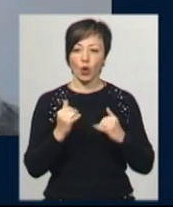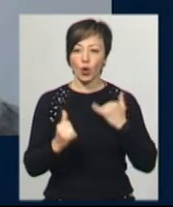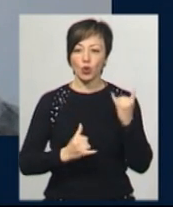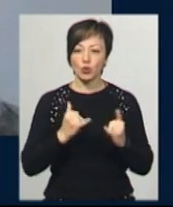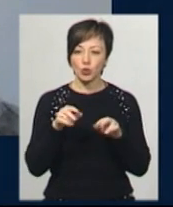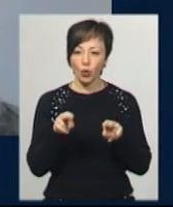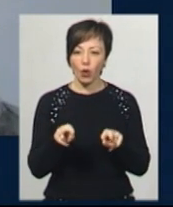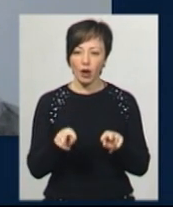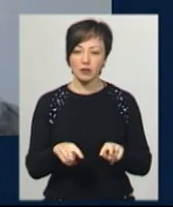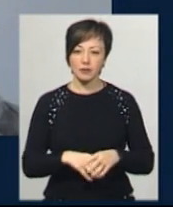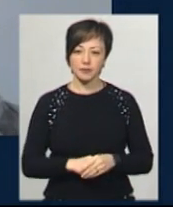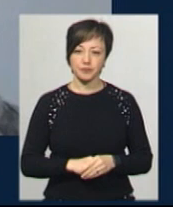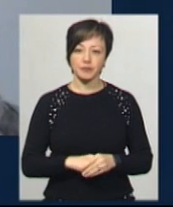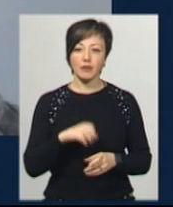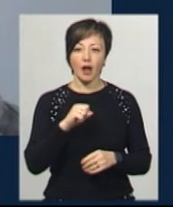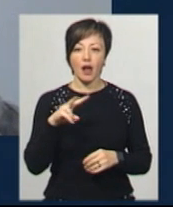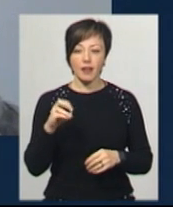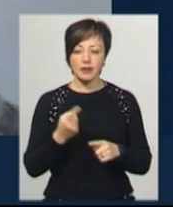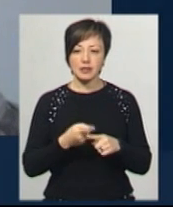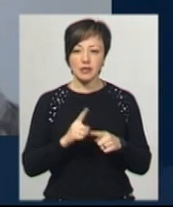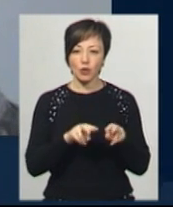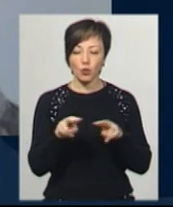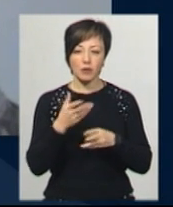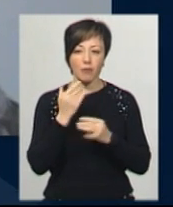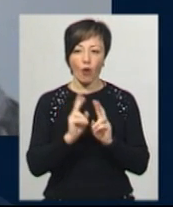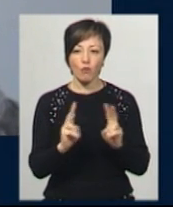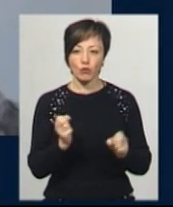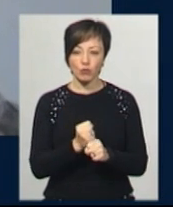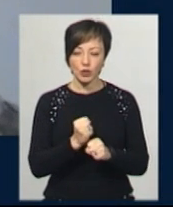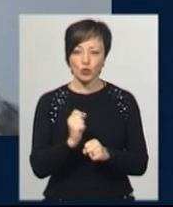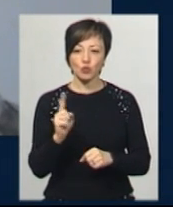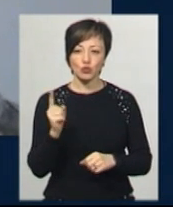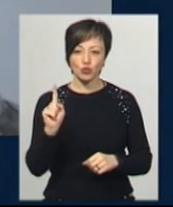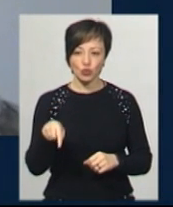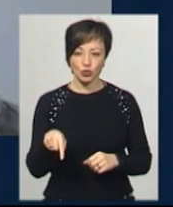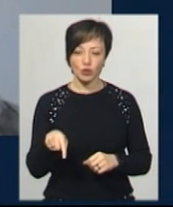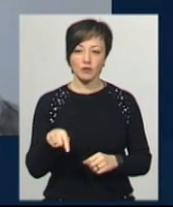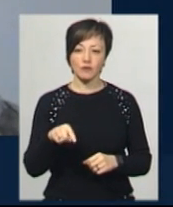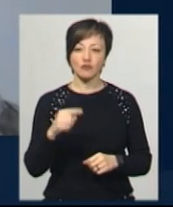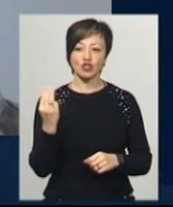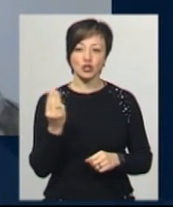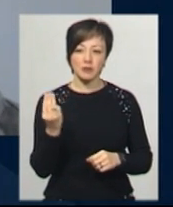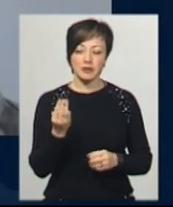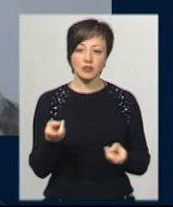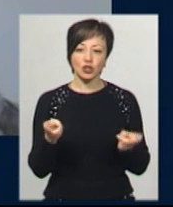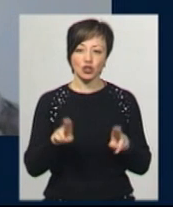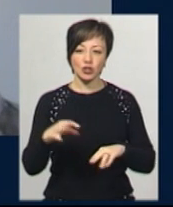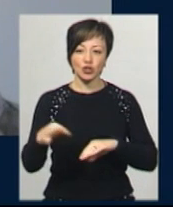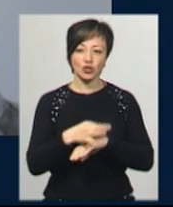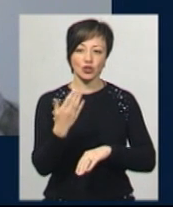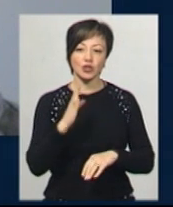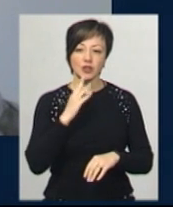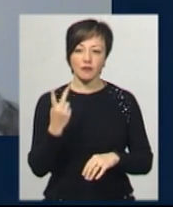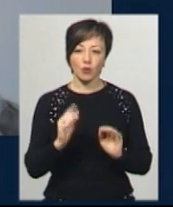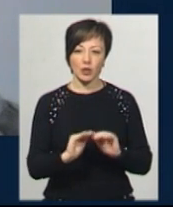догляд, але цей догляд нема кому робити, тому що в Шепетівці залишилася жінка цього чоловіка і